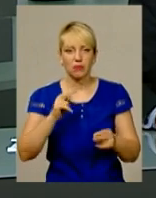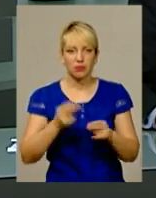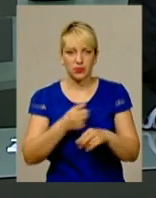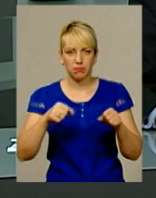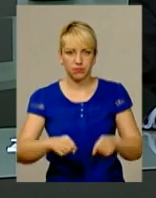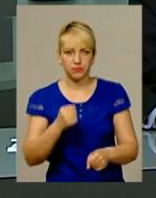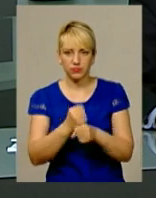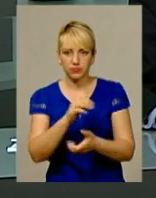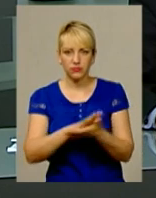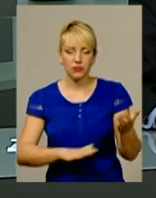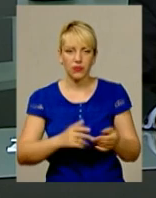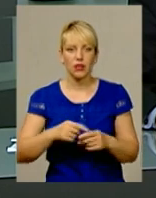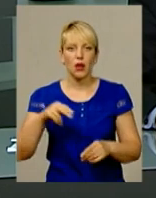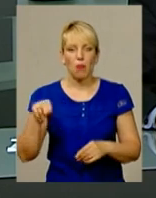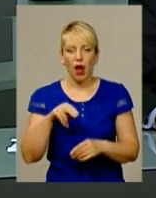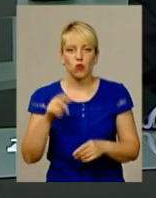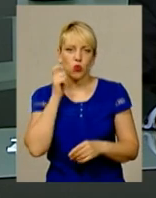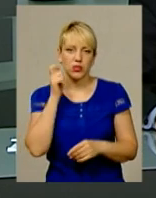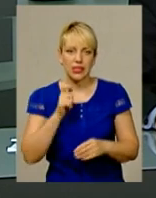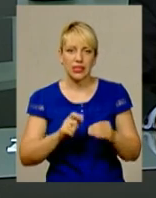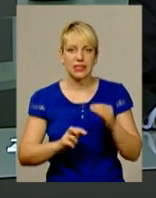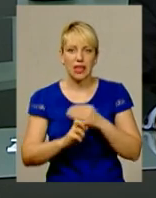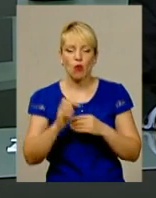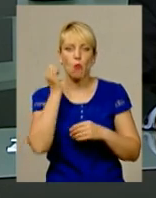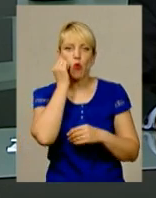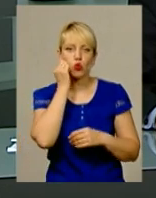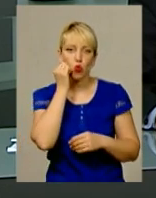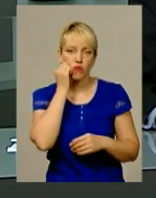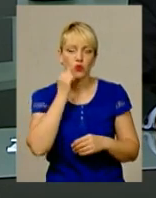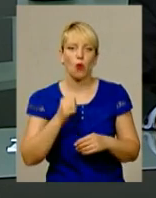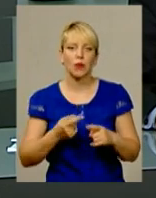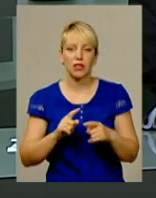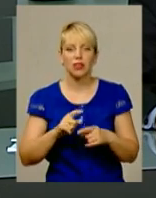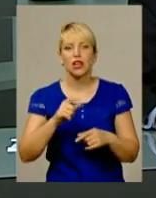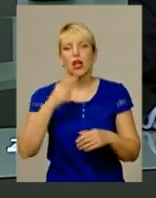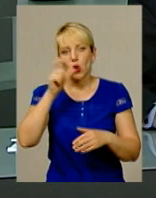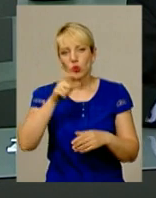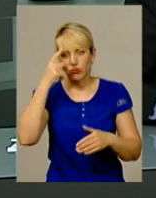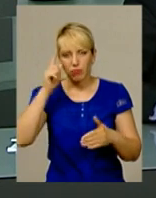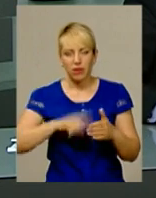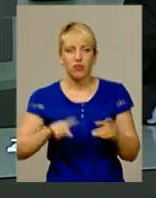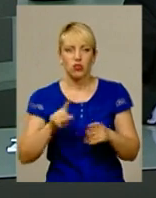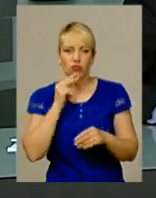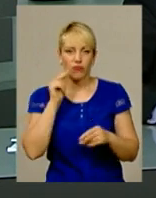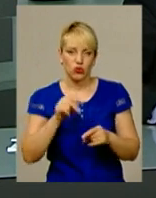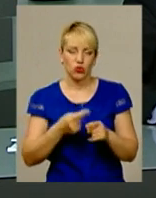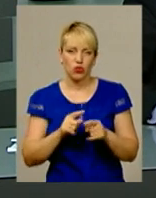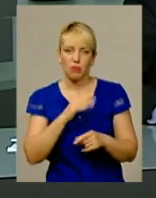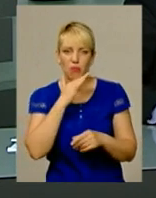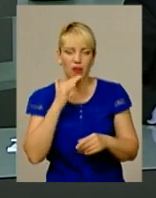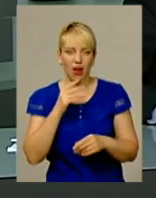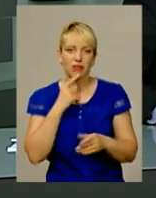Святого Миколая Української православної церкви Московського патріархату. Парифіани впевнені, виную цьому стали численні